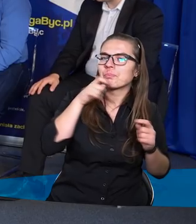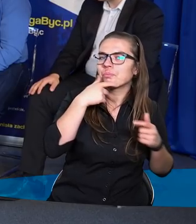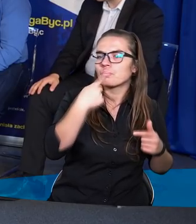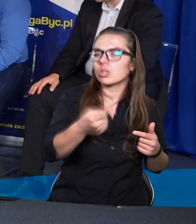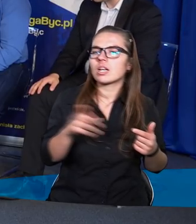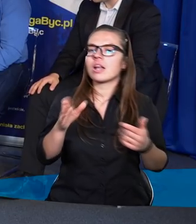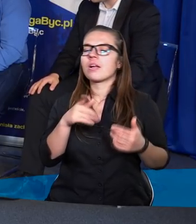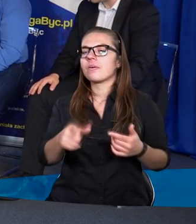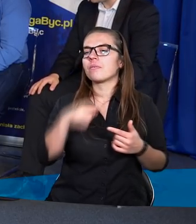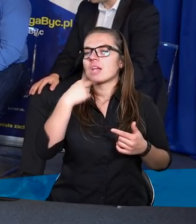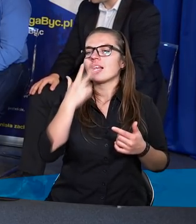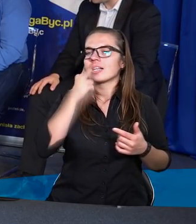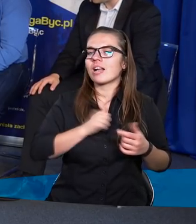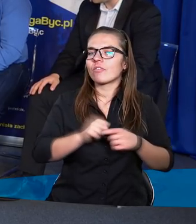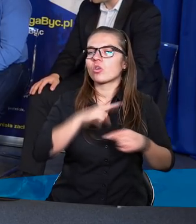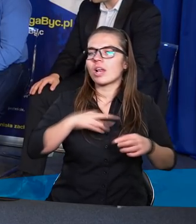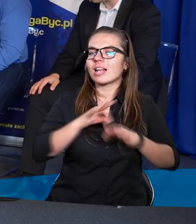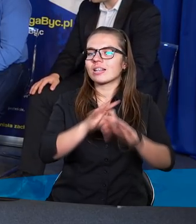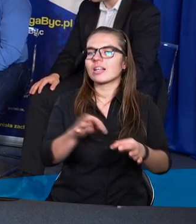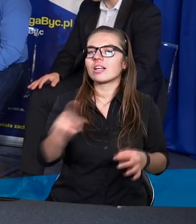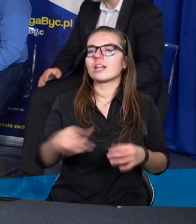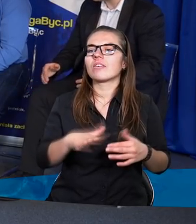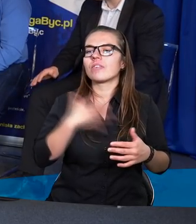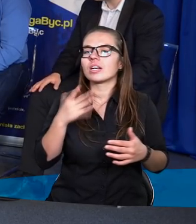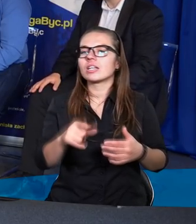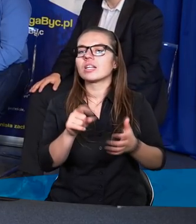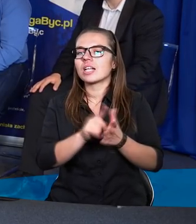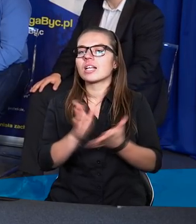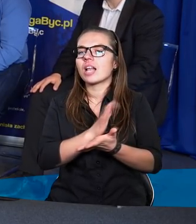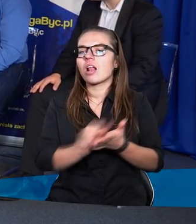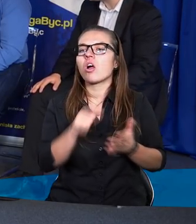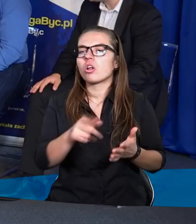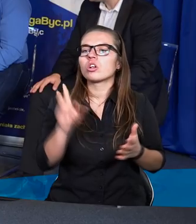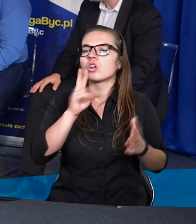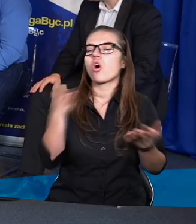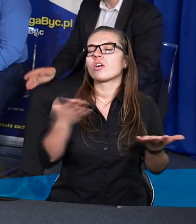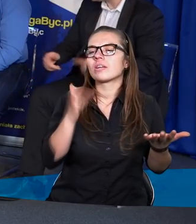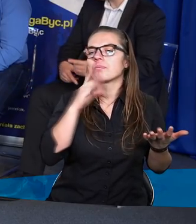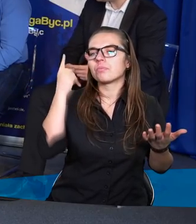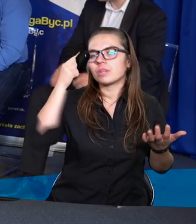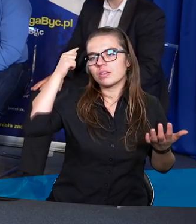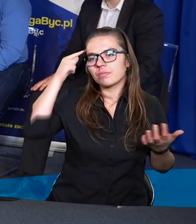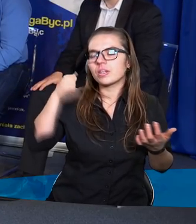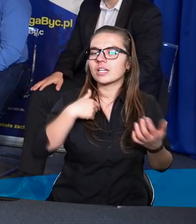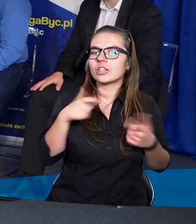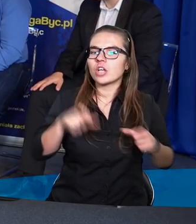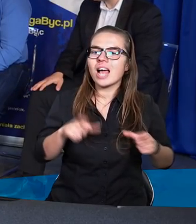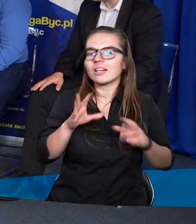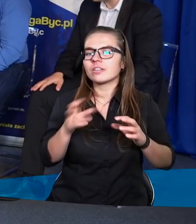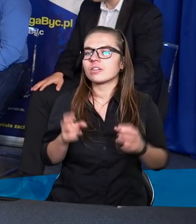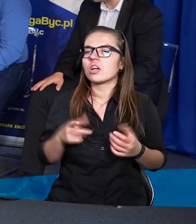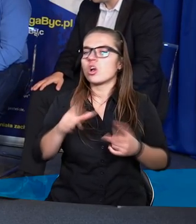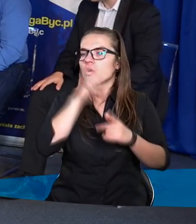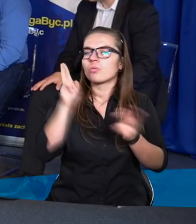zostało teraz do nas skierowane, wydaje mi się, że też zależy od tego, jak kto siedzi. Z drugiej strony spotkałem się z